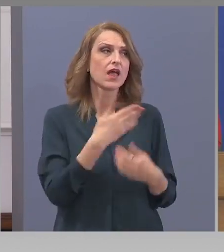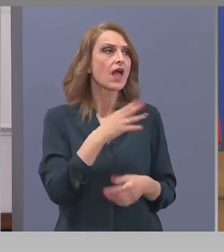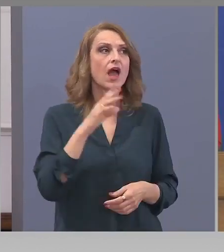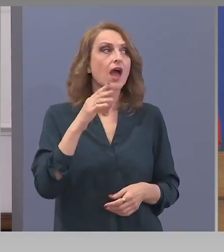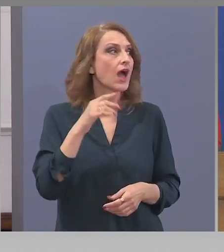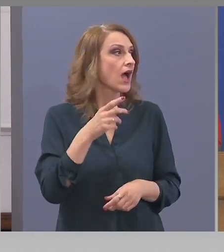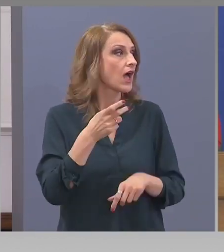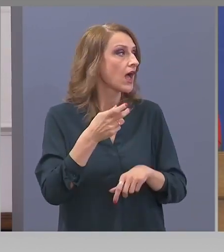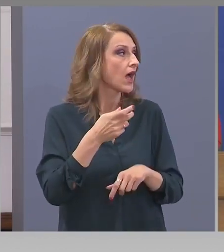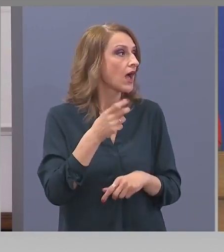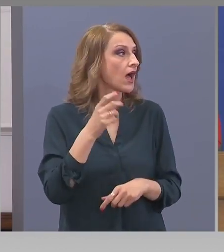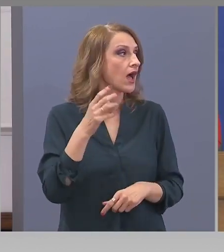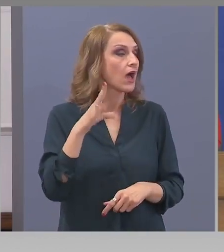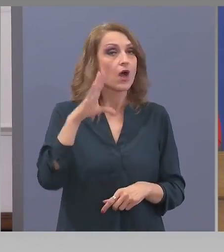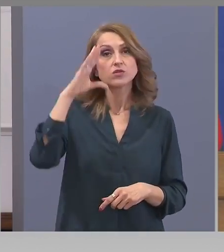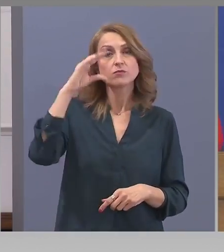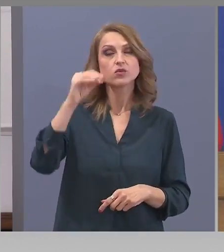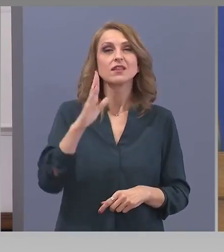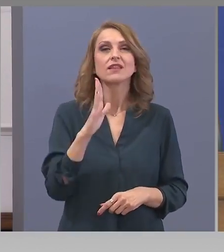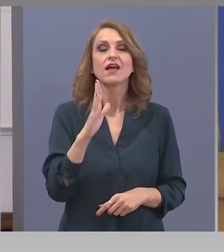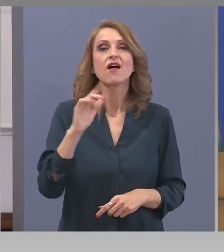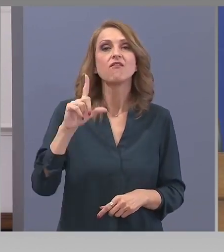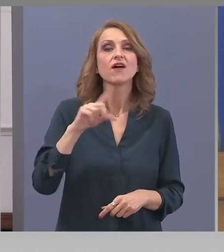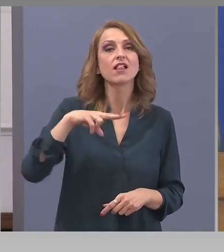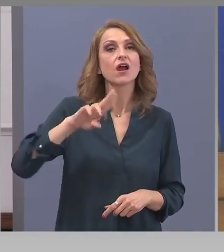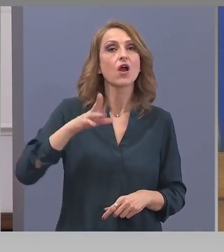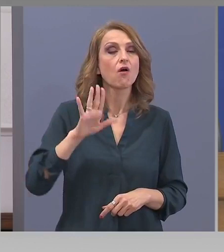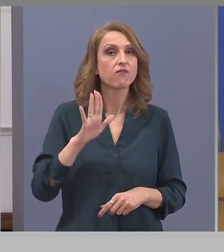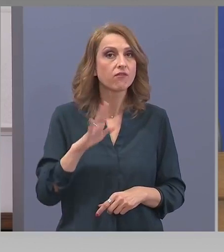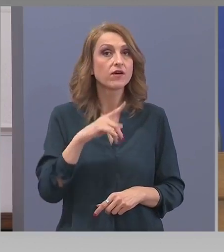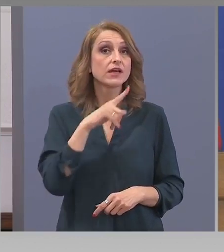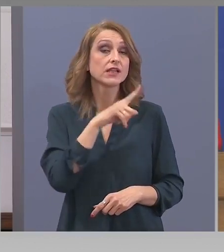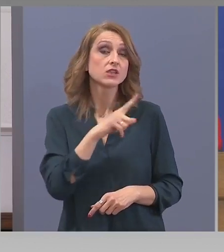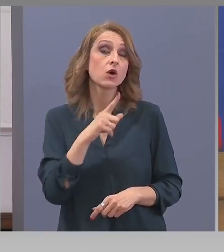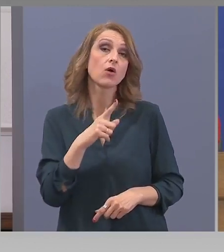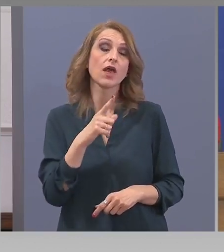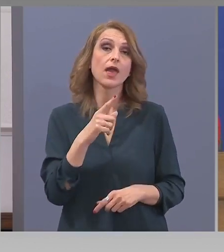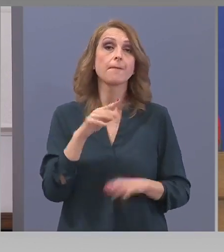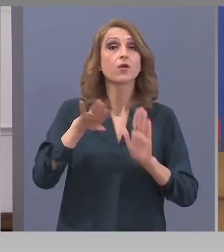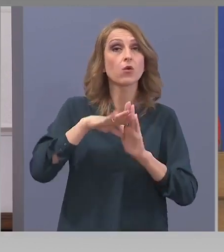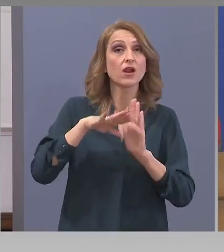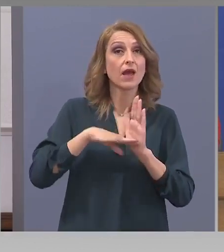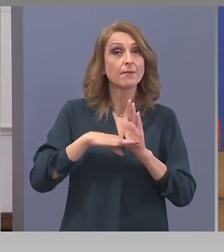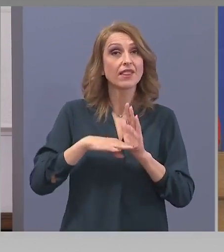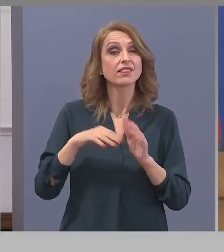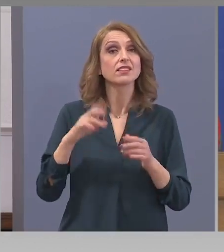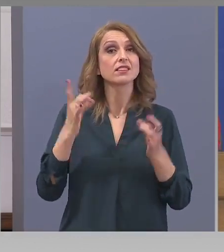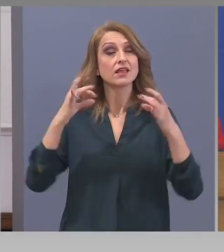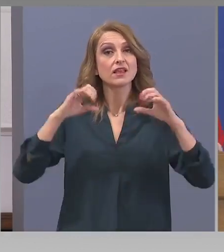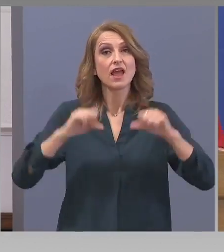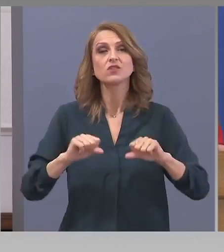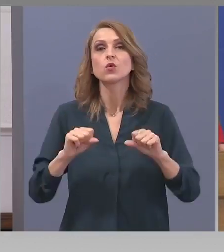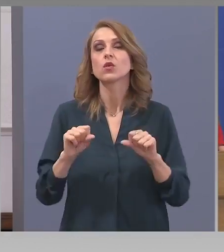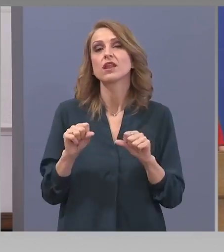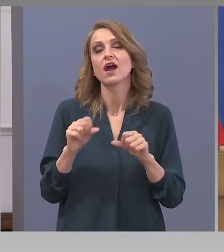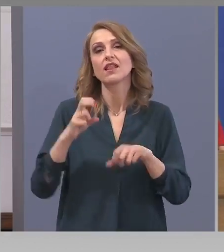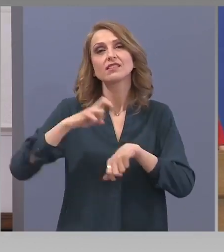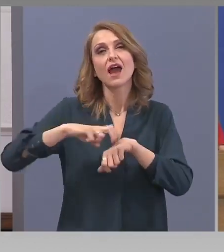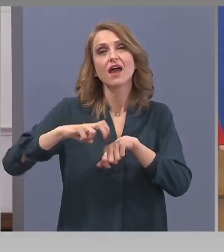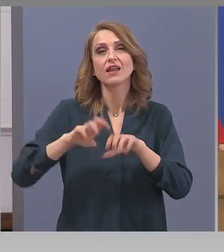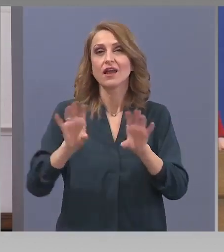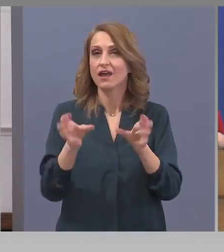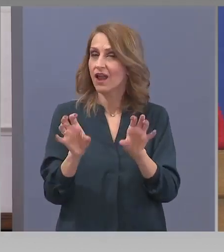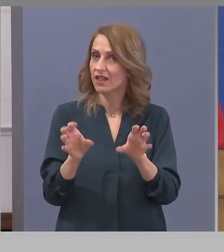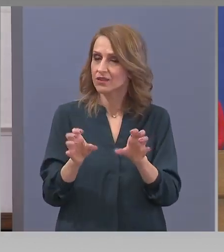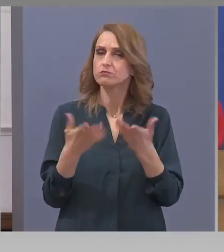е всички го знаете програмен директор на Дарик Радио. Искам с една кратък текст да представя